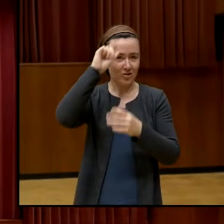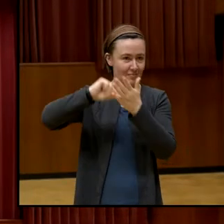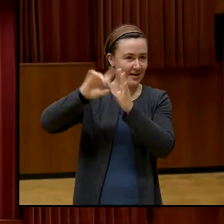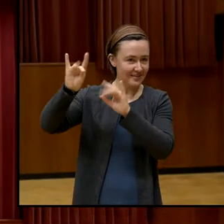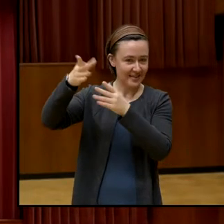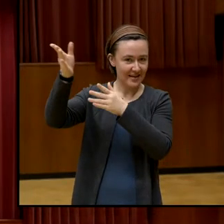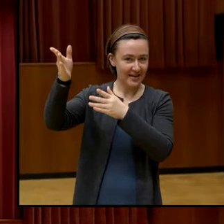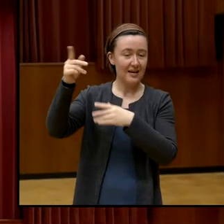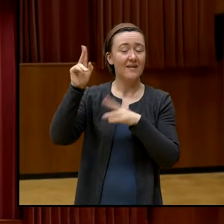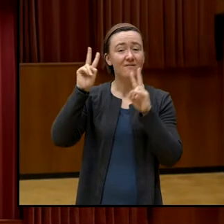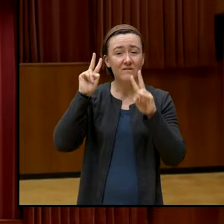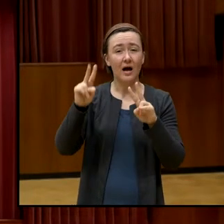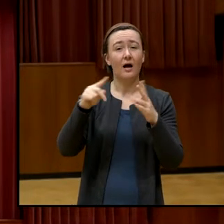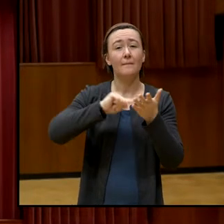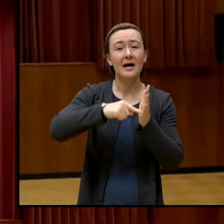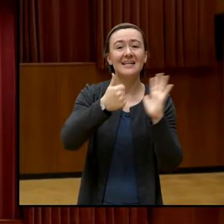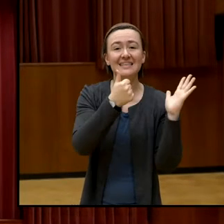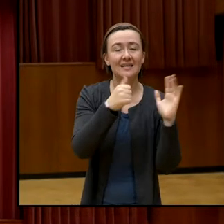rund 600.